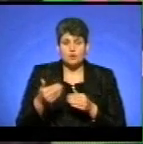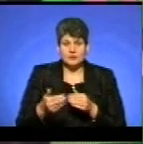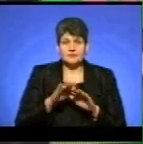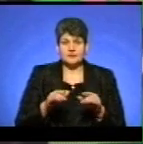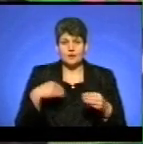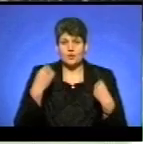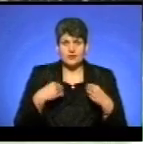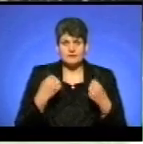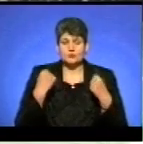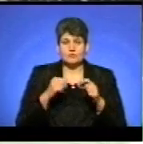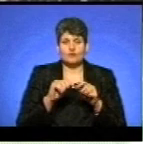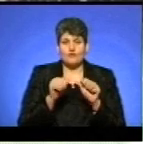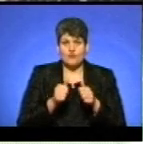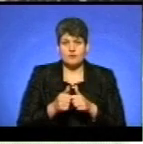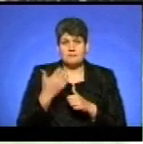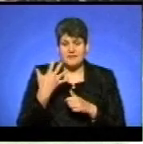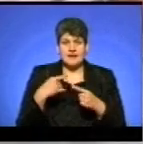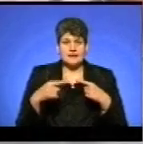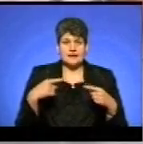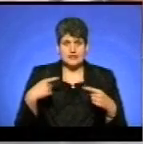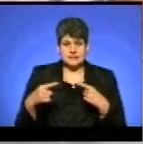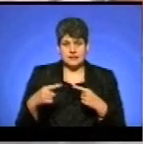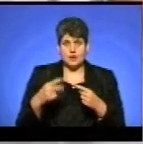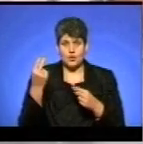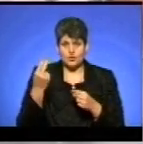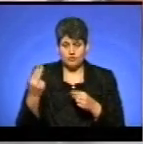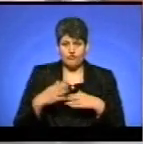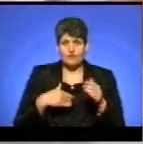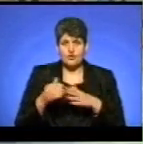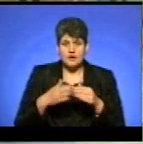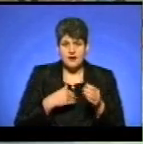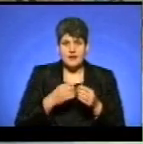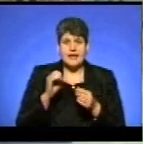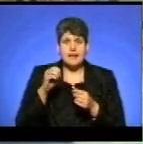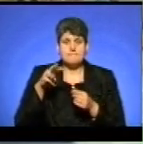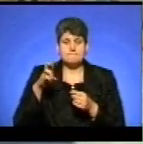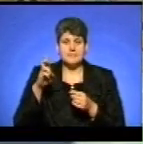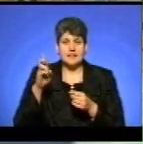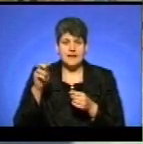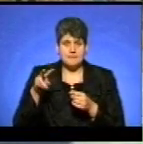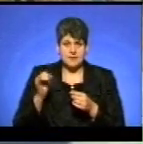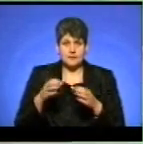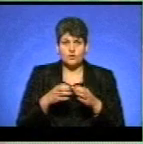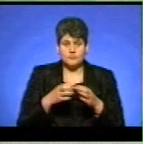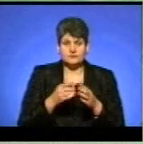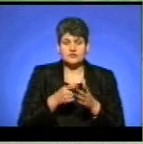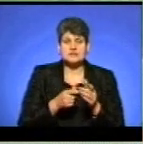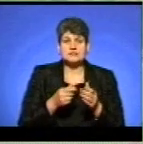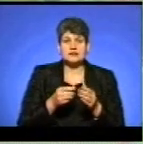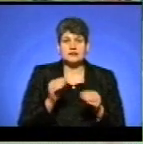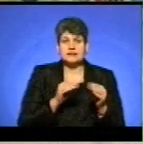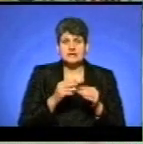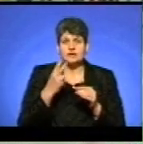одягнуті у спортивну форму п'яти різних кольорів. У руках – емблеми команд. Спортивна естафета складається з трьох